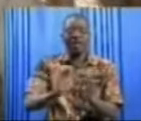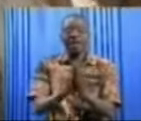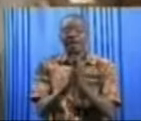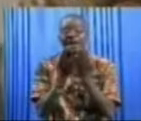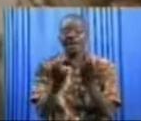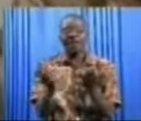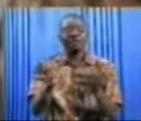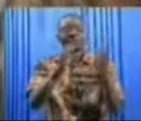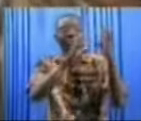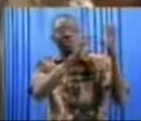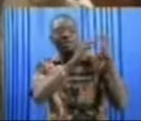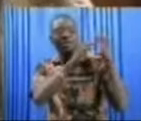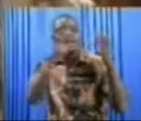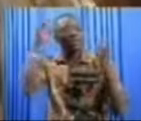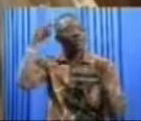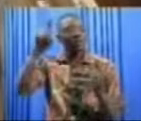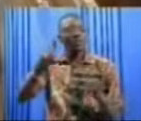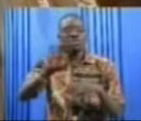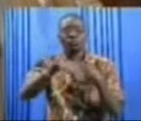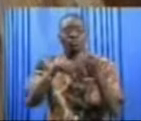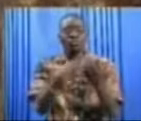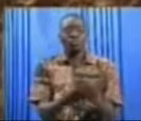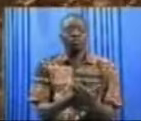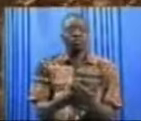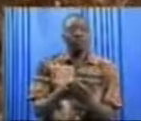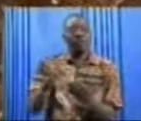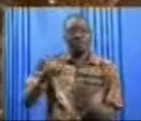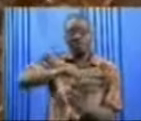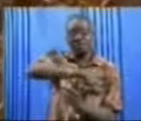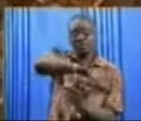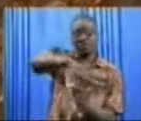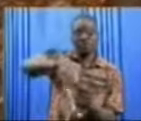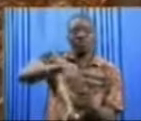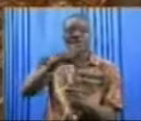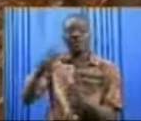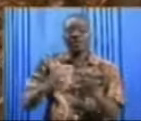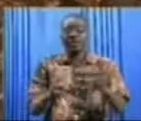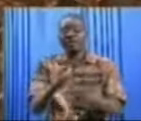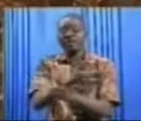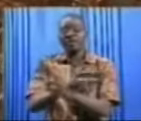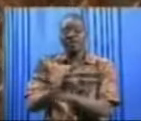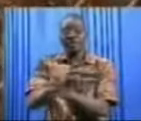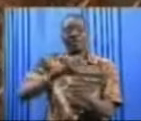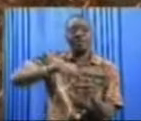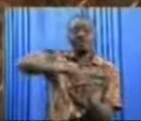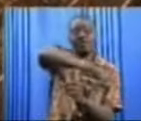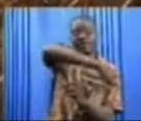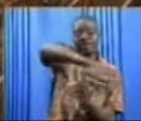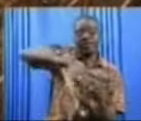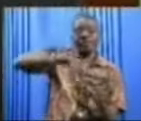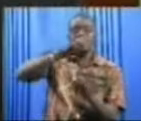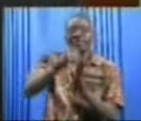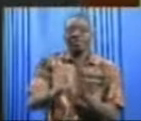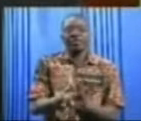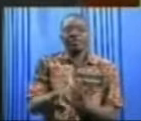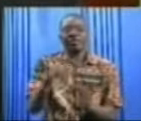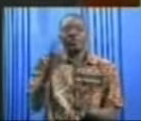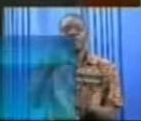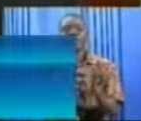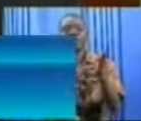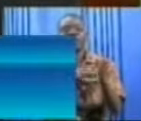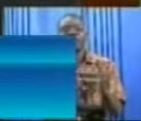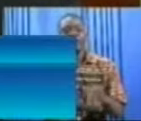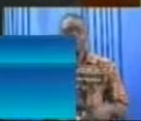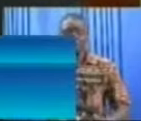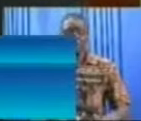concernant l'épaisseur du bitume, les virages et la préservation de l'environnement. Une fois de plus, à la presse, j'ai dit que la route de